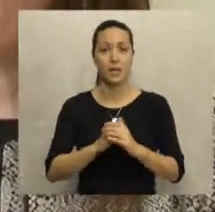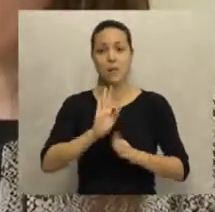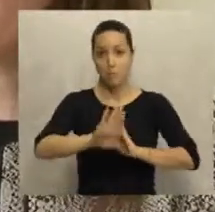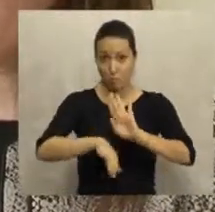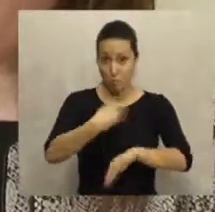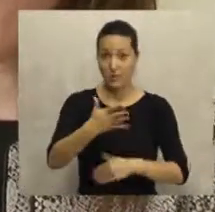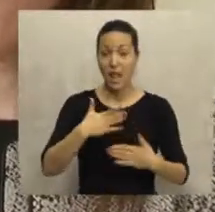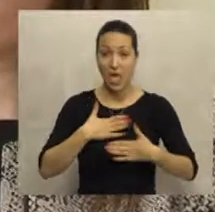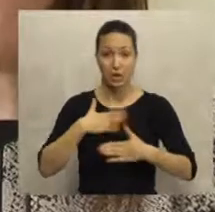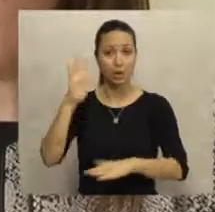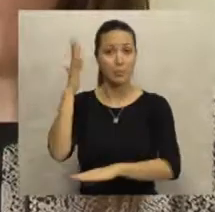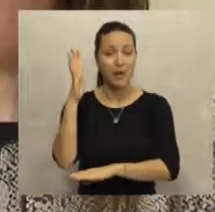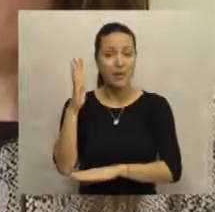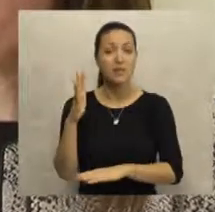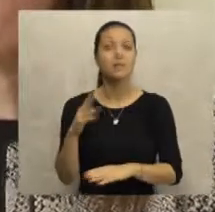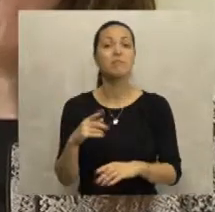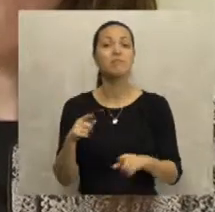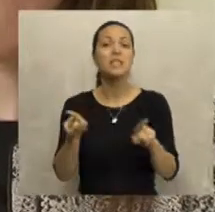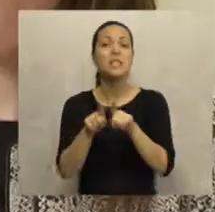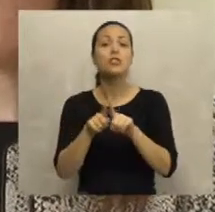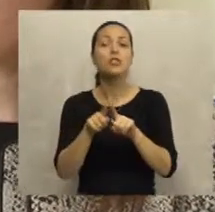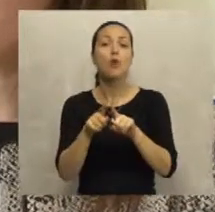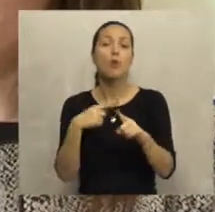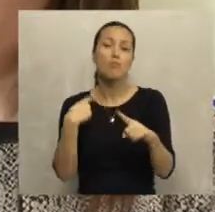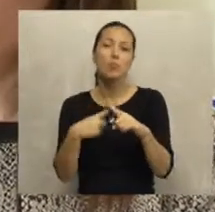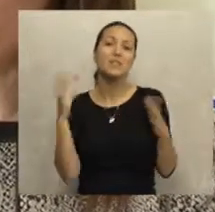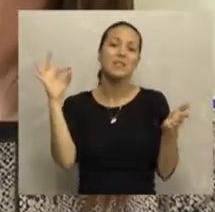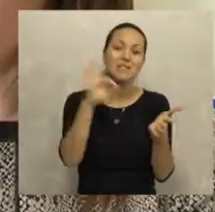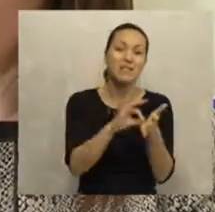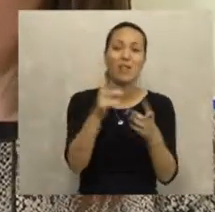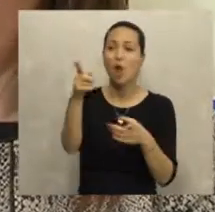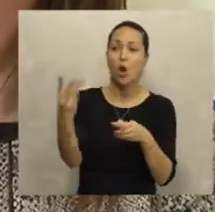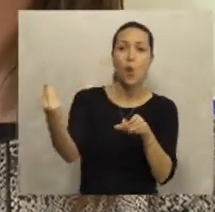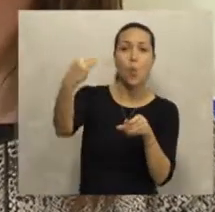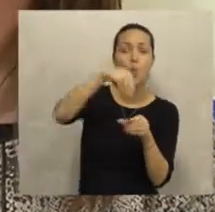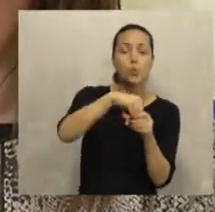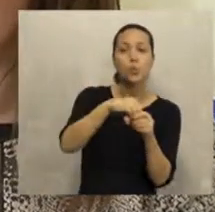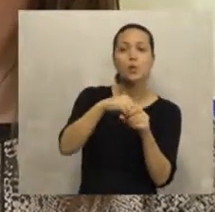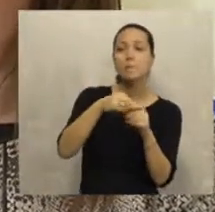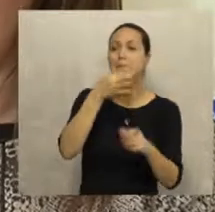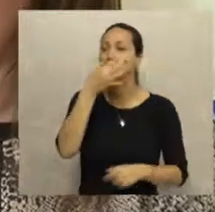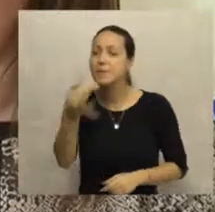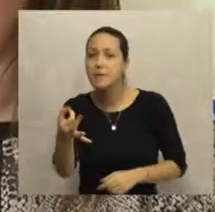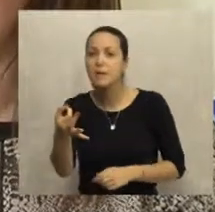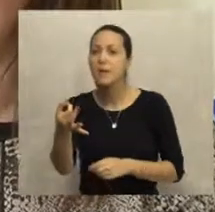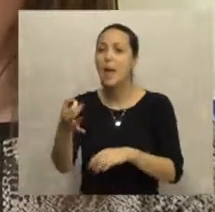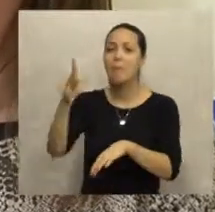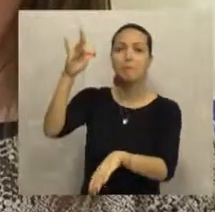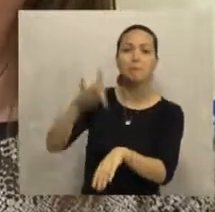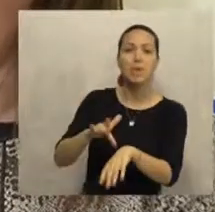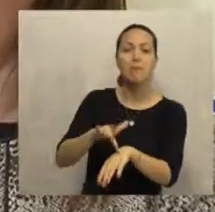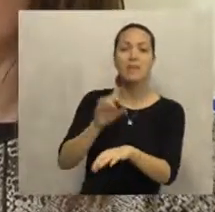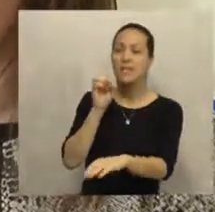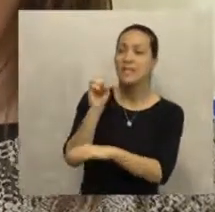Posle naše prezentacije isto nam je cilj bio da se oni uključe sa pitanjima, sa